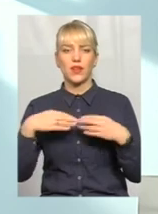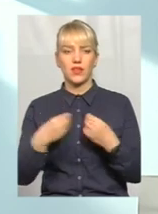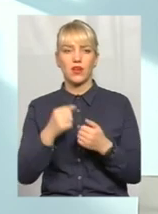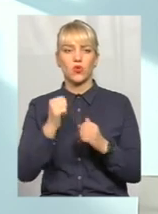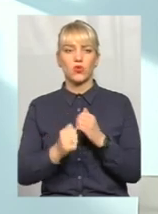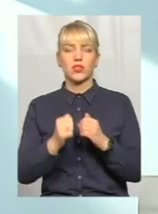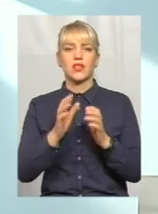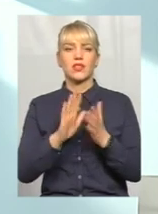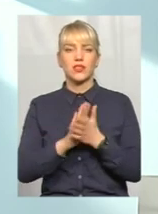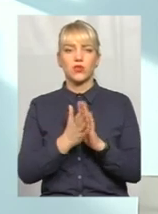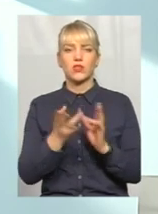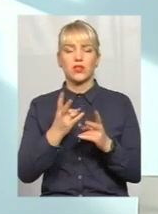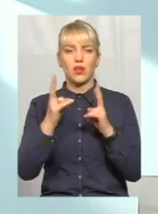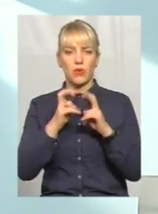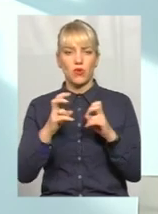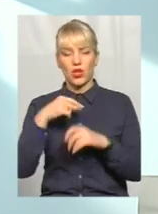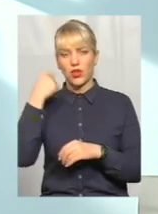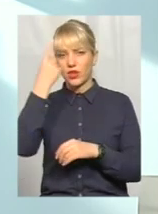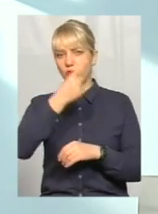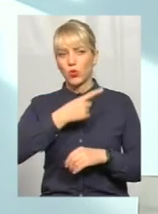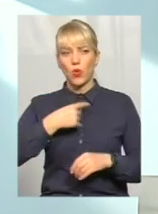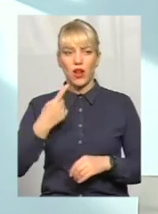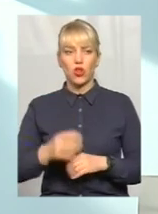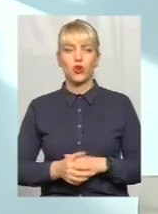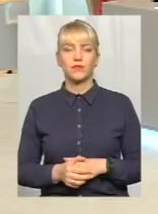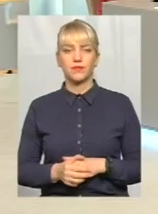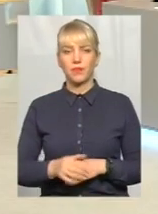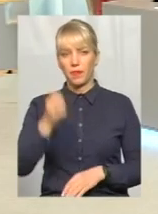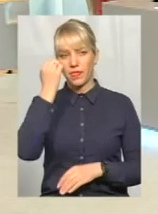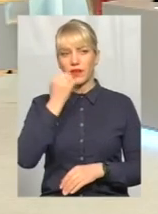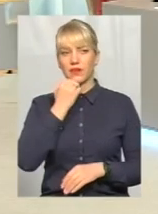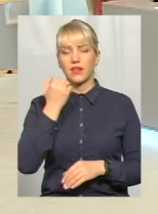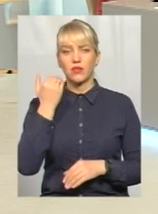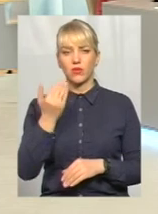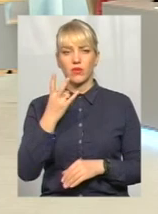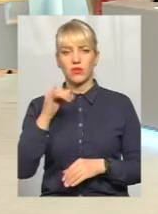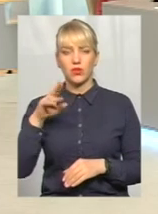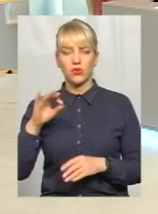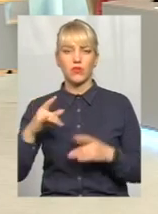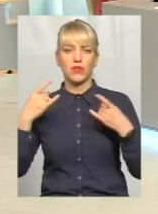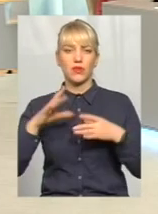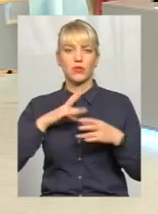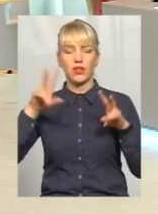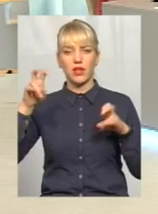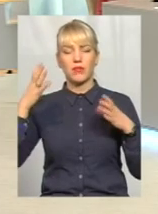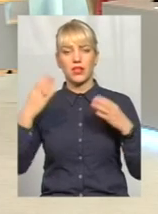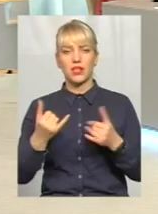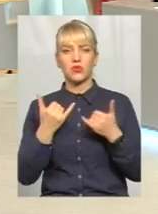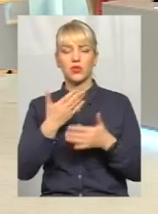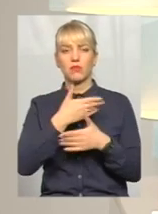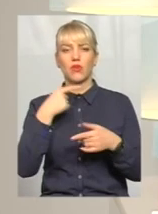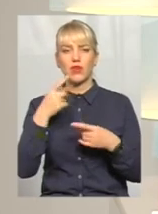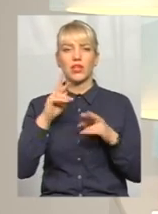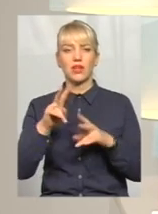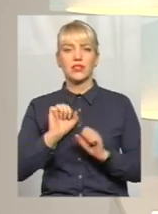ситуація, її треба розглядати індивідуально. Дякую, пані Ніно. В ефірі була тема дня. Сьогодні ми говорили, як